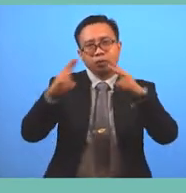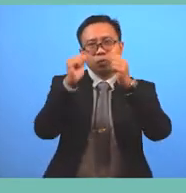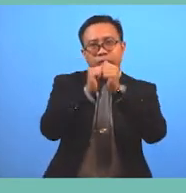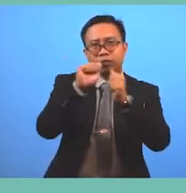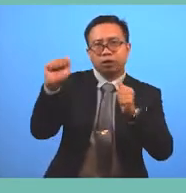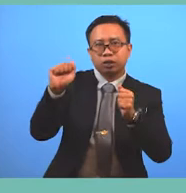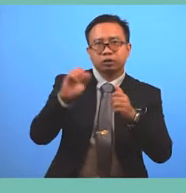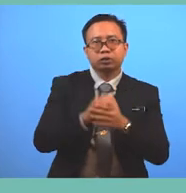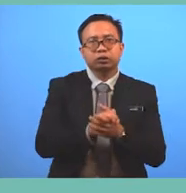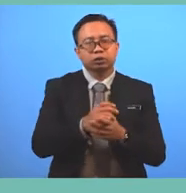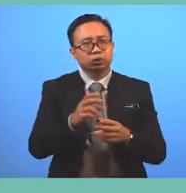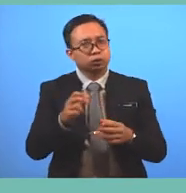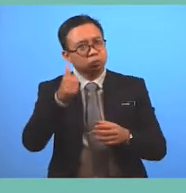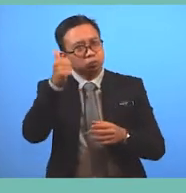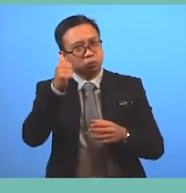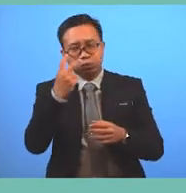view B.